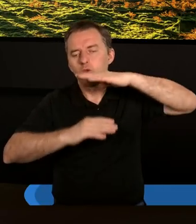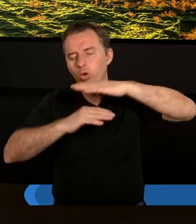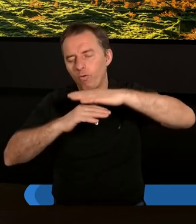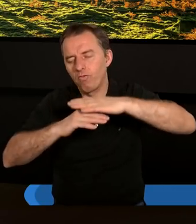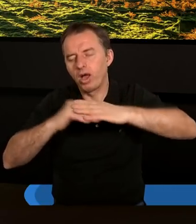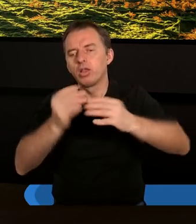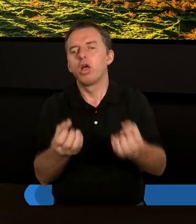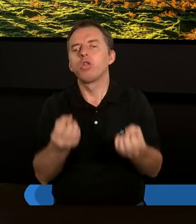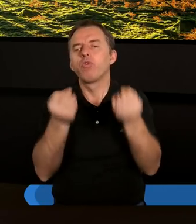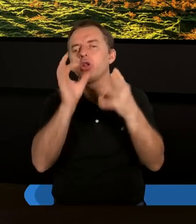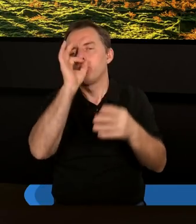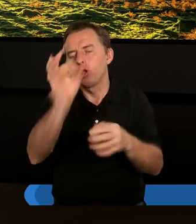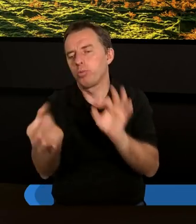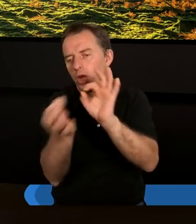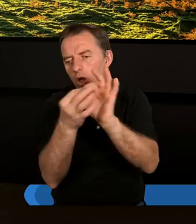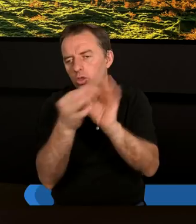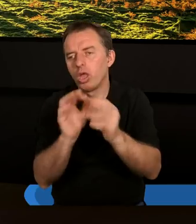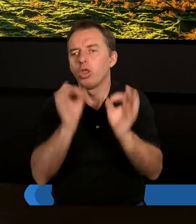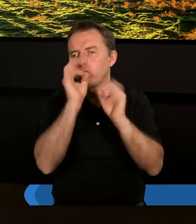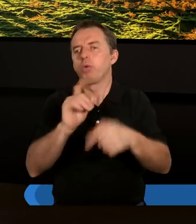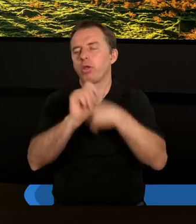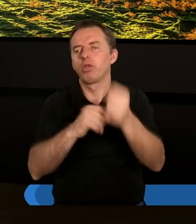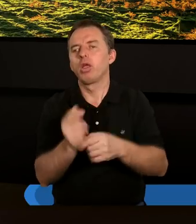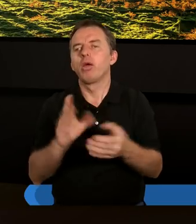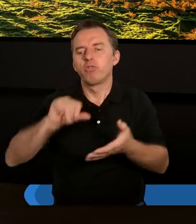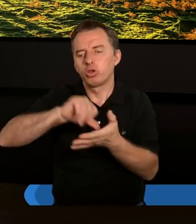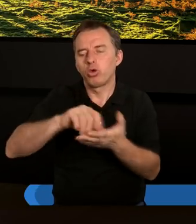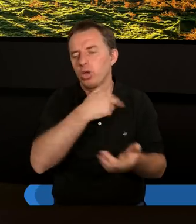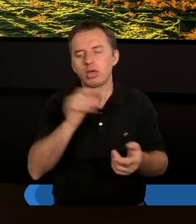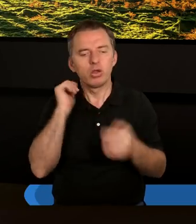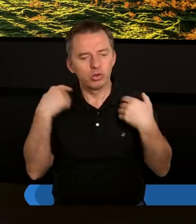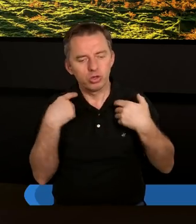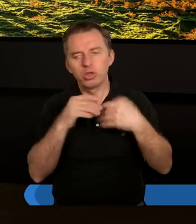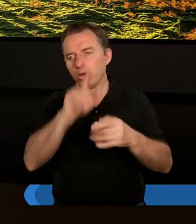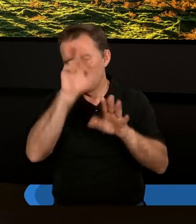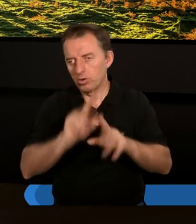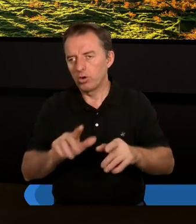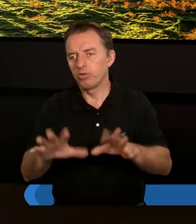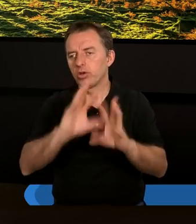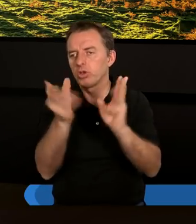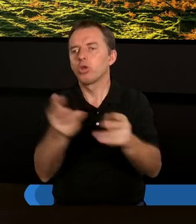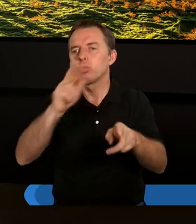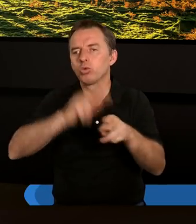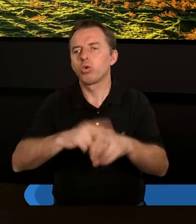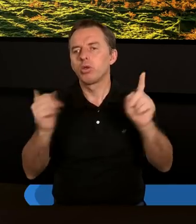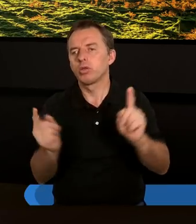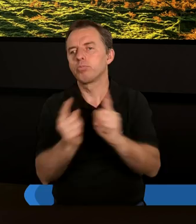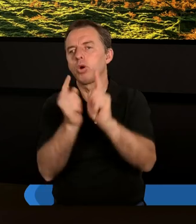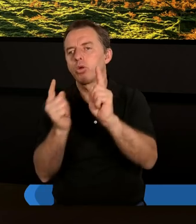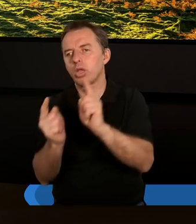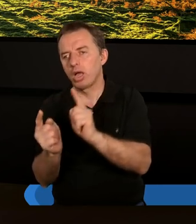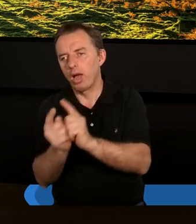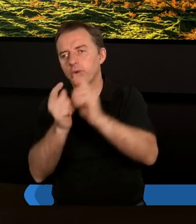i tworzenia dobrych relacji, dobrych więzi wnosić również w życie wśród tych, wśród których jesteśmy.